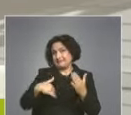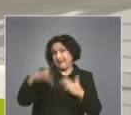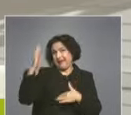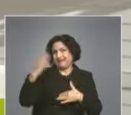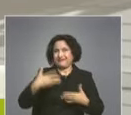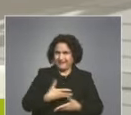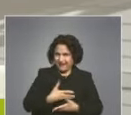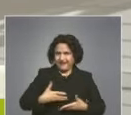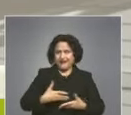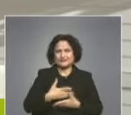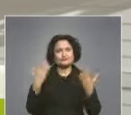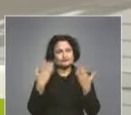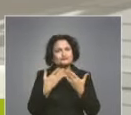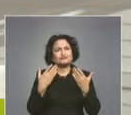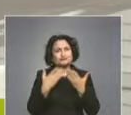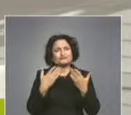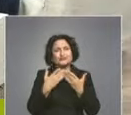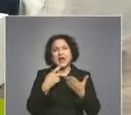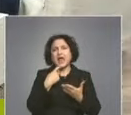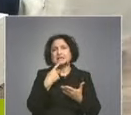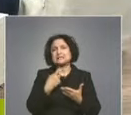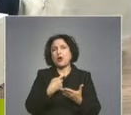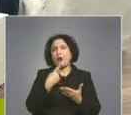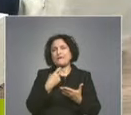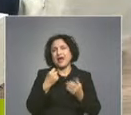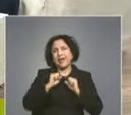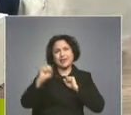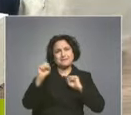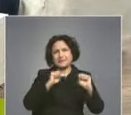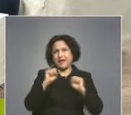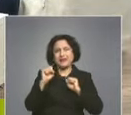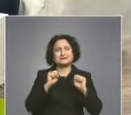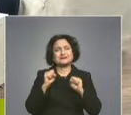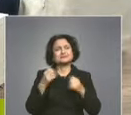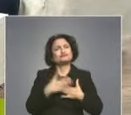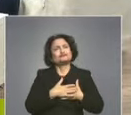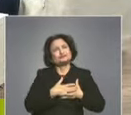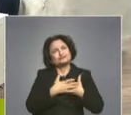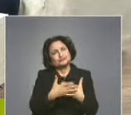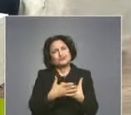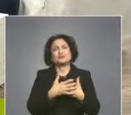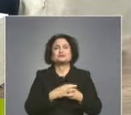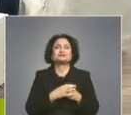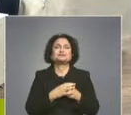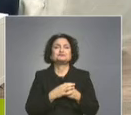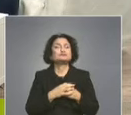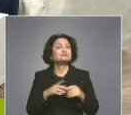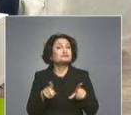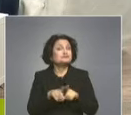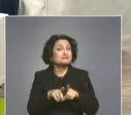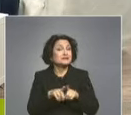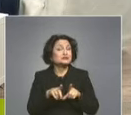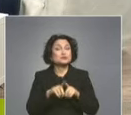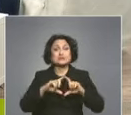В цялото ми обучение в езиковата гимназия, която съм учил, те са ми били така фаворити. Същото